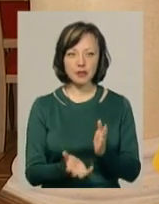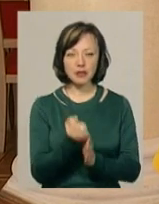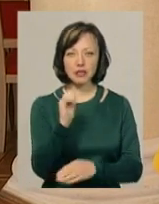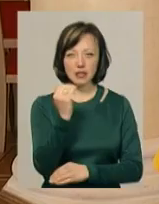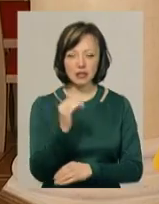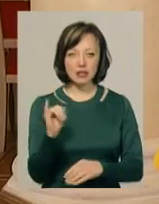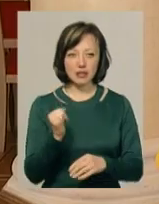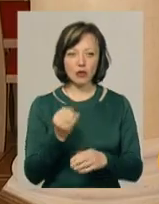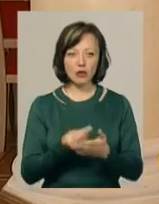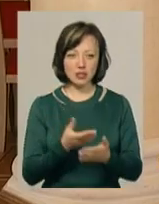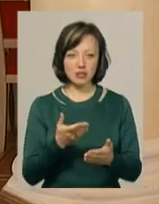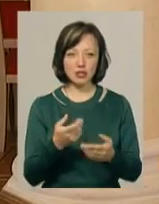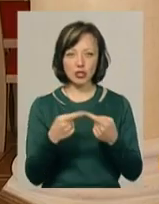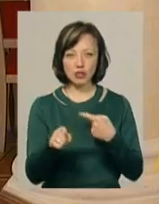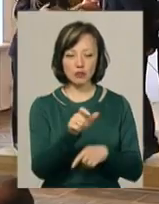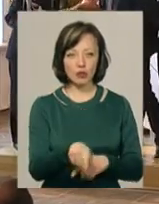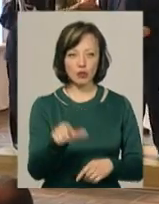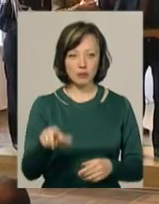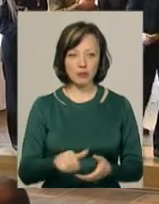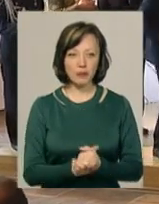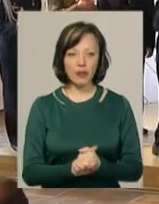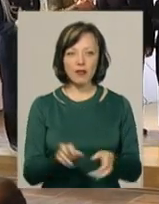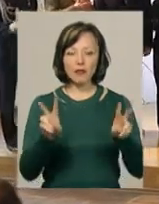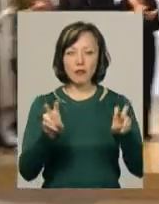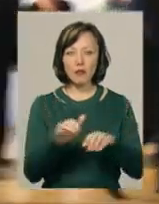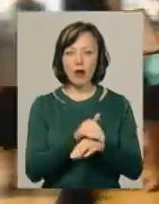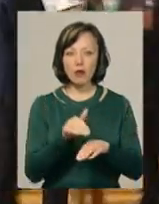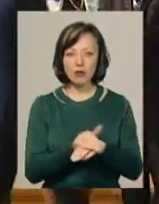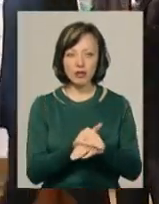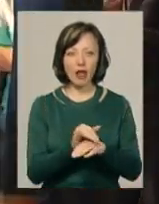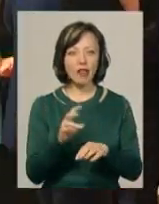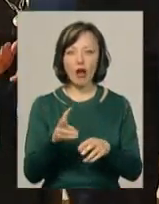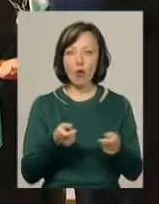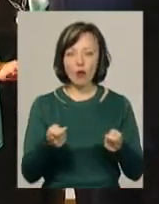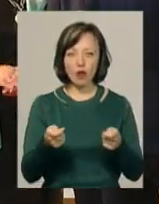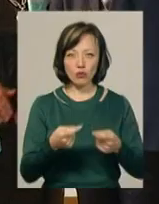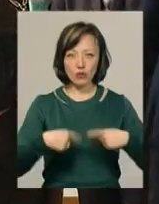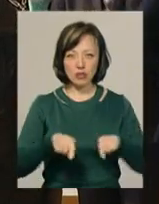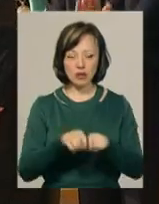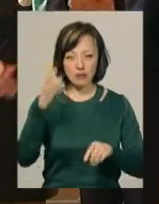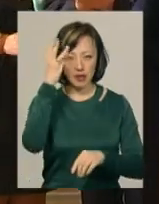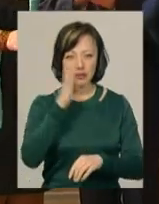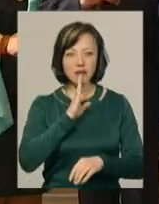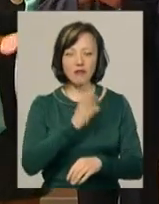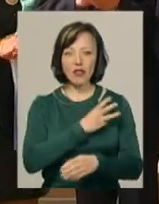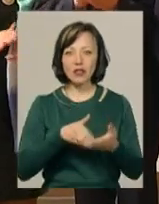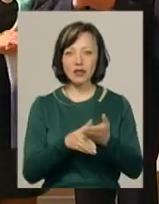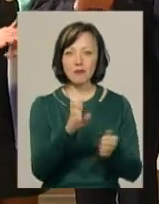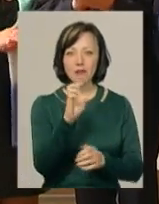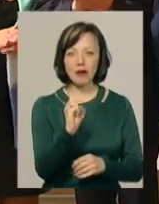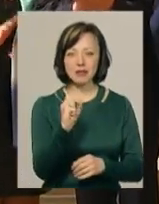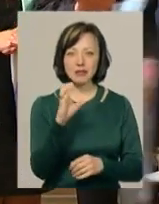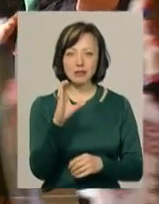дитини, але й уцінені іншими людьми. У номінації «Благодійність неуридового сектору» перемогла хмельницька волонтерка Тетяна Баско.